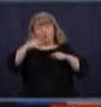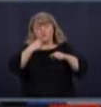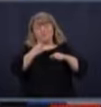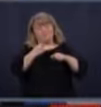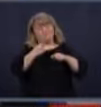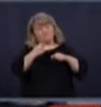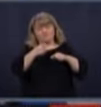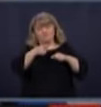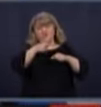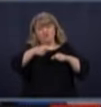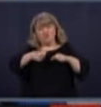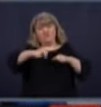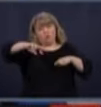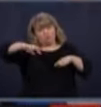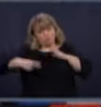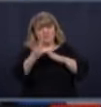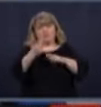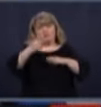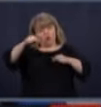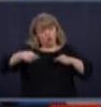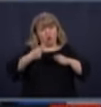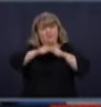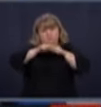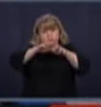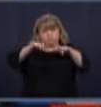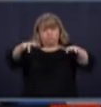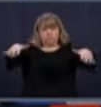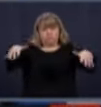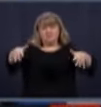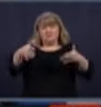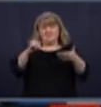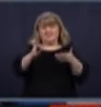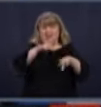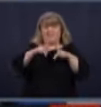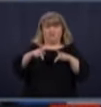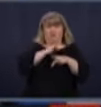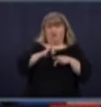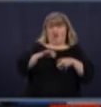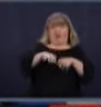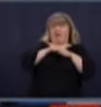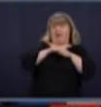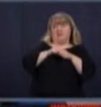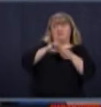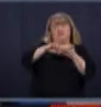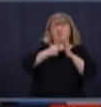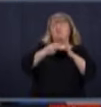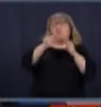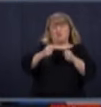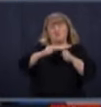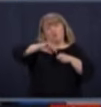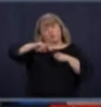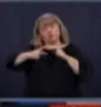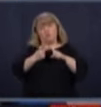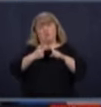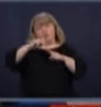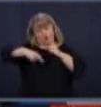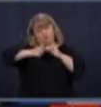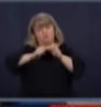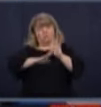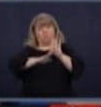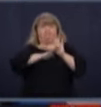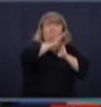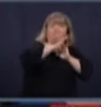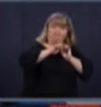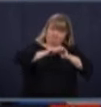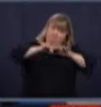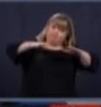vague dans le contexte où on n'a pas immunisé la majorité de la population. Mais qui sait, les virus peuvent, des fois, nous apporter des